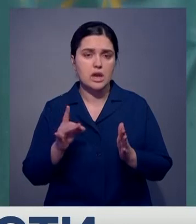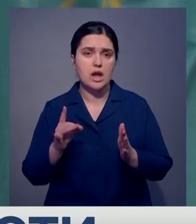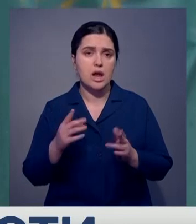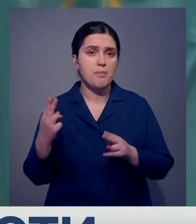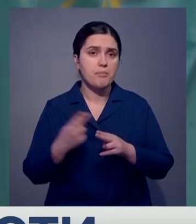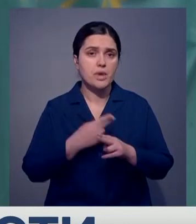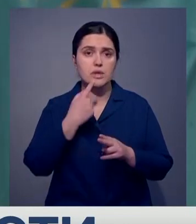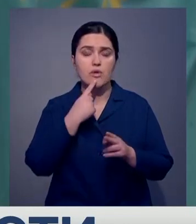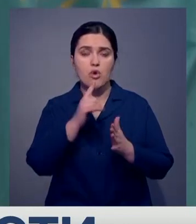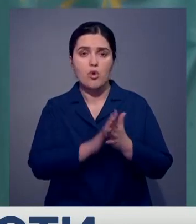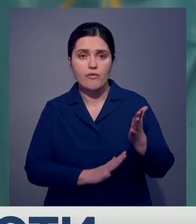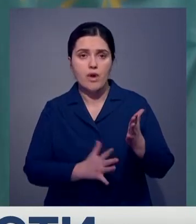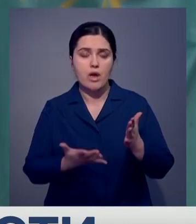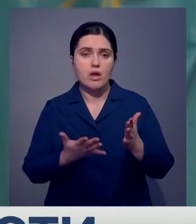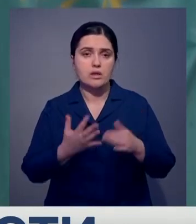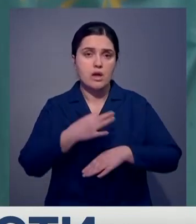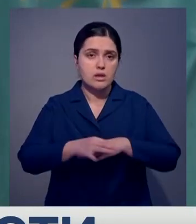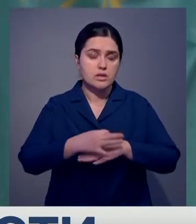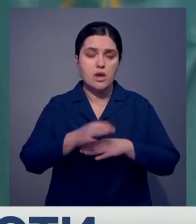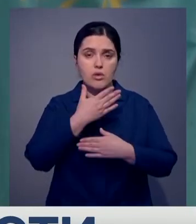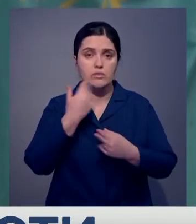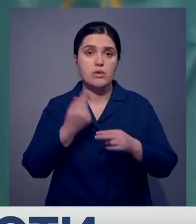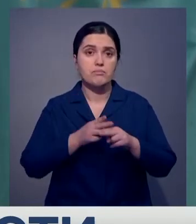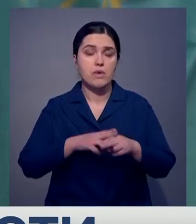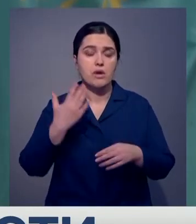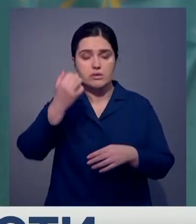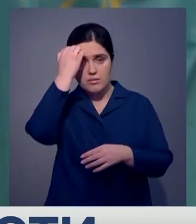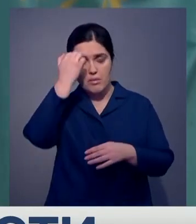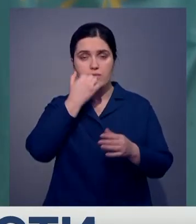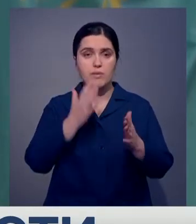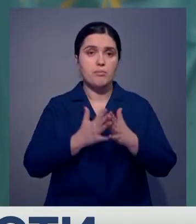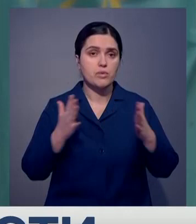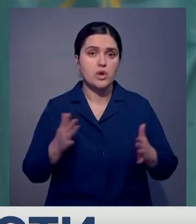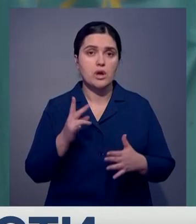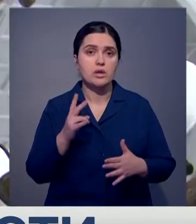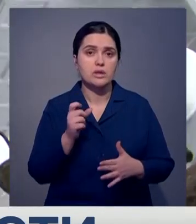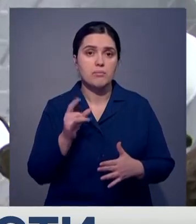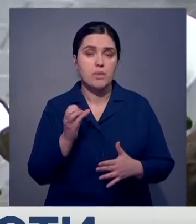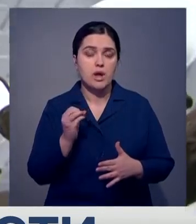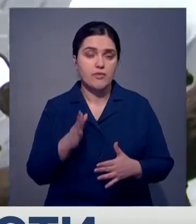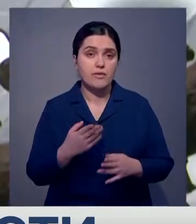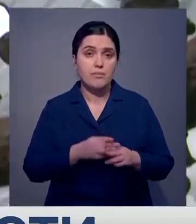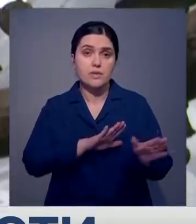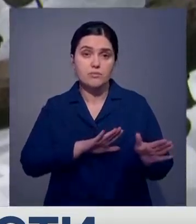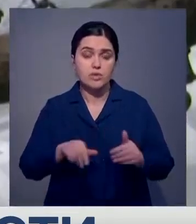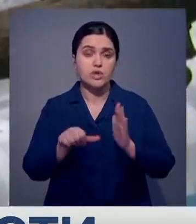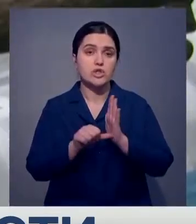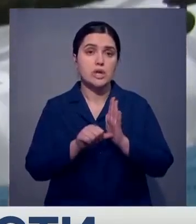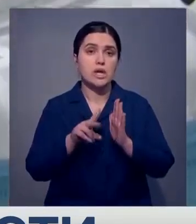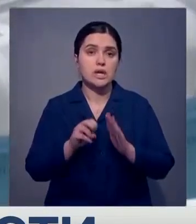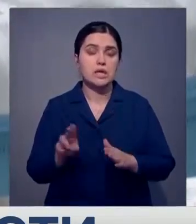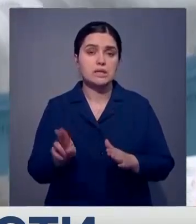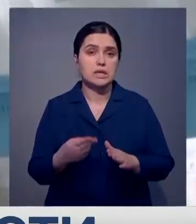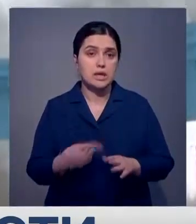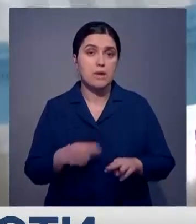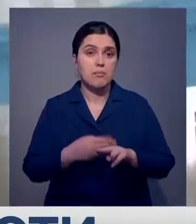без насилия, это во многом заслуга лидеров республик бывшего СССР, в том числе нашего президента. Спустя 6 лет в декабре в